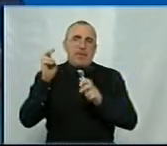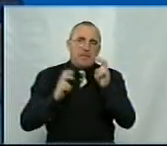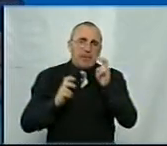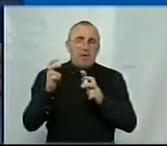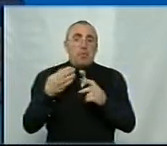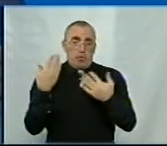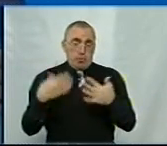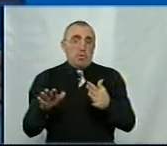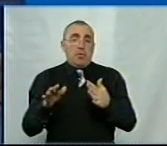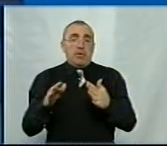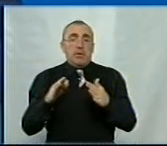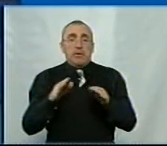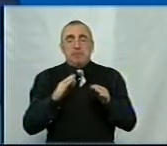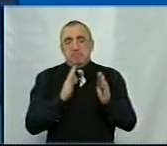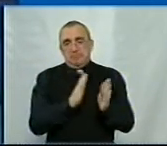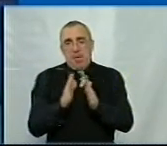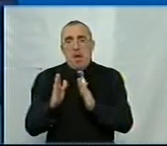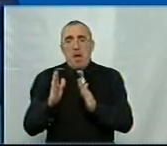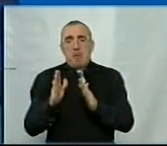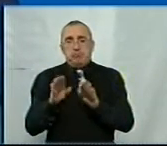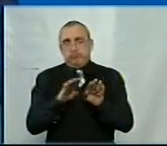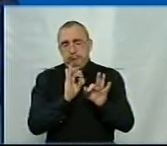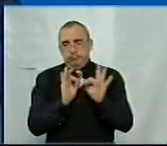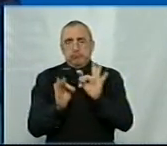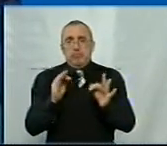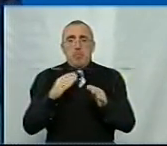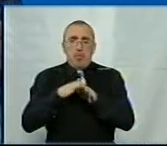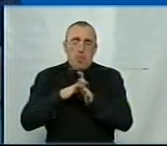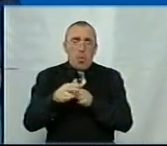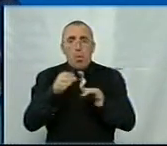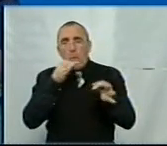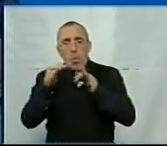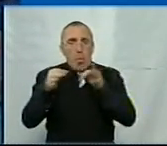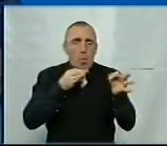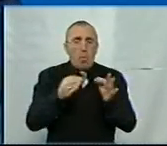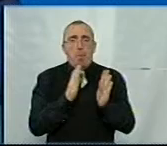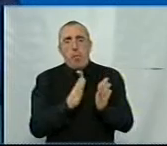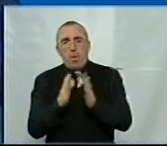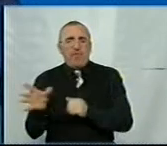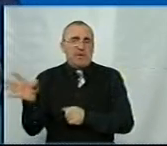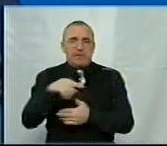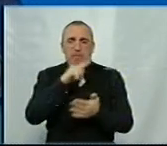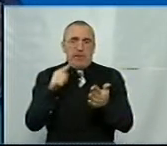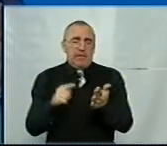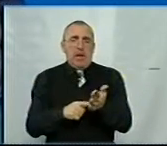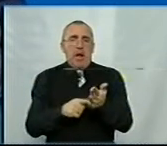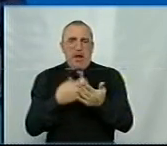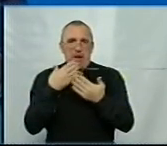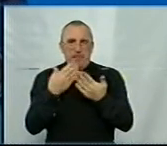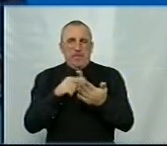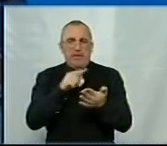Так, воно стабілізувалося, відповідно проведені консультації, упорядковано це питання. І